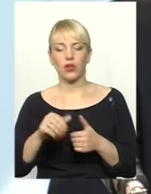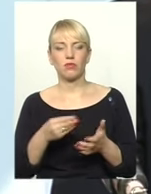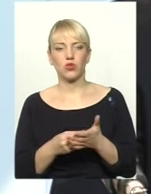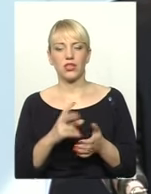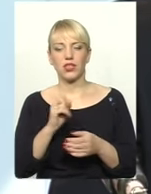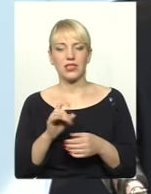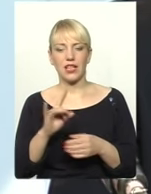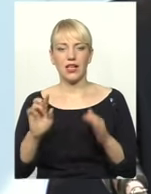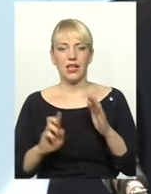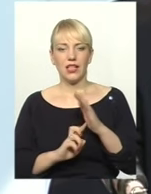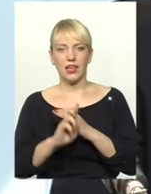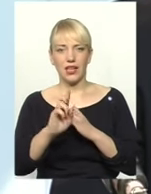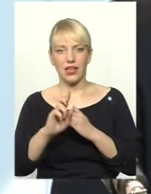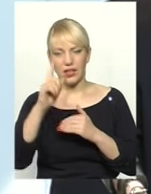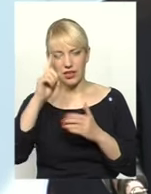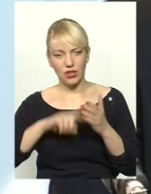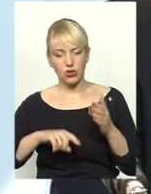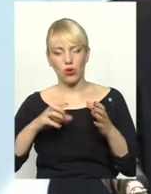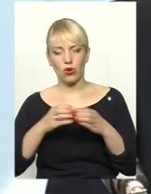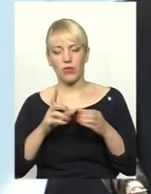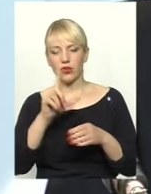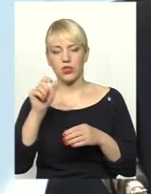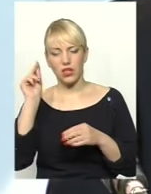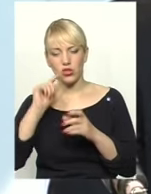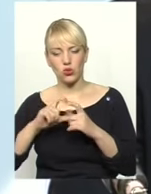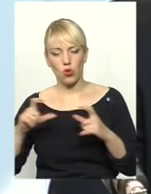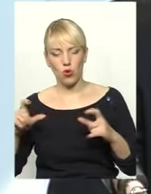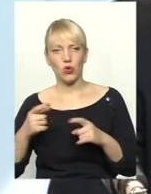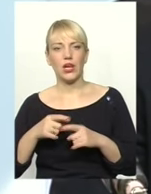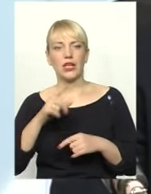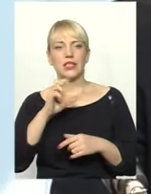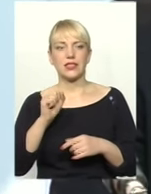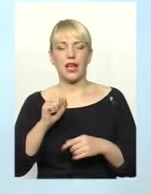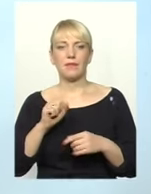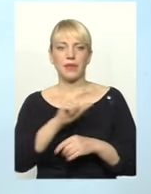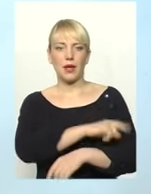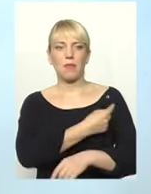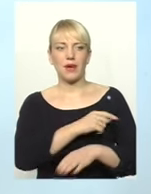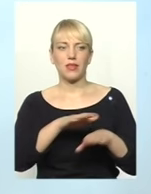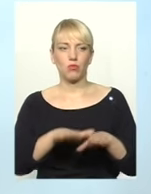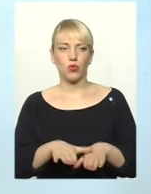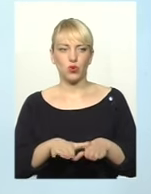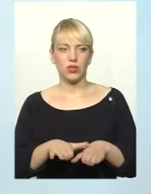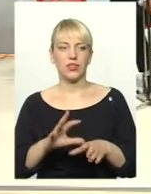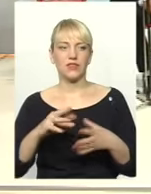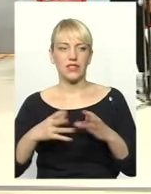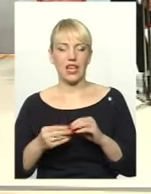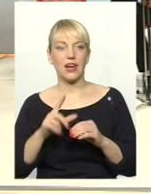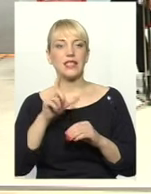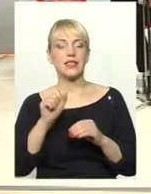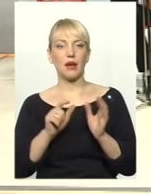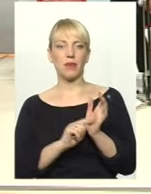релігійну громаду, за школу, за той самий медпункт, і взагалі за